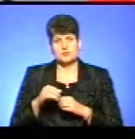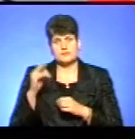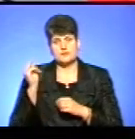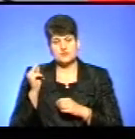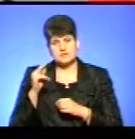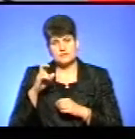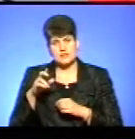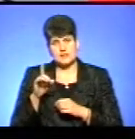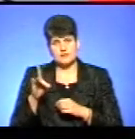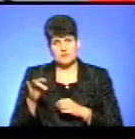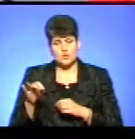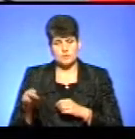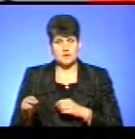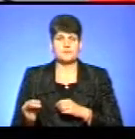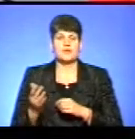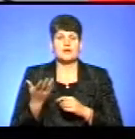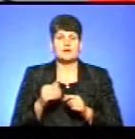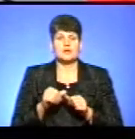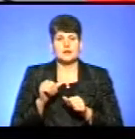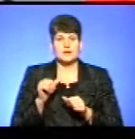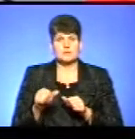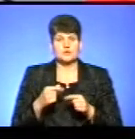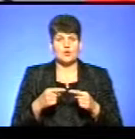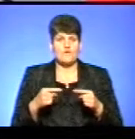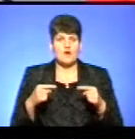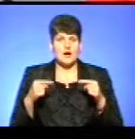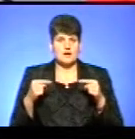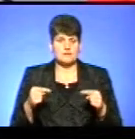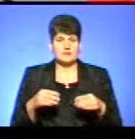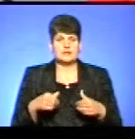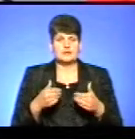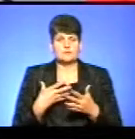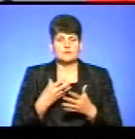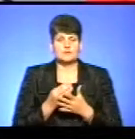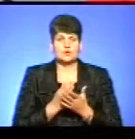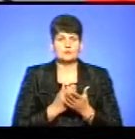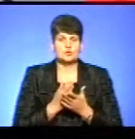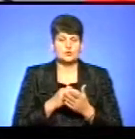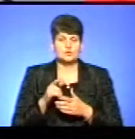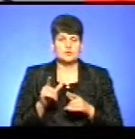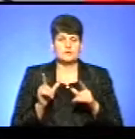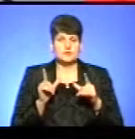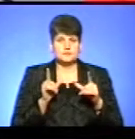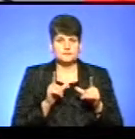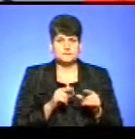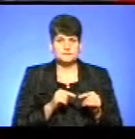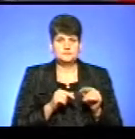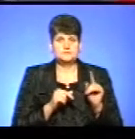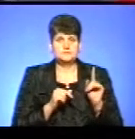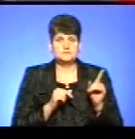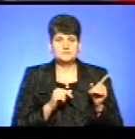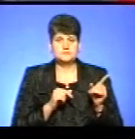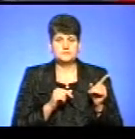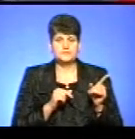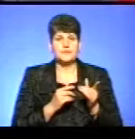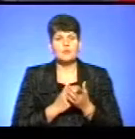країнах Європи, про те, що окрім товарів ми надаємо свої послуги, тобто люди виїжджають. І, в принципі, тут від